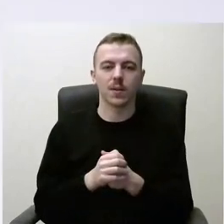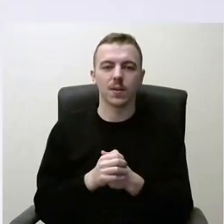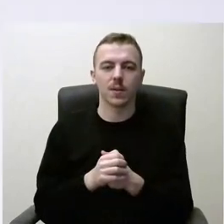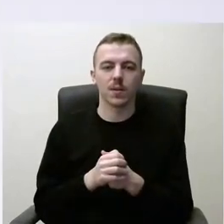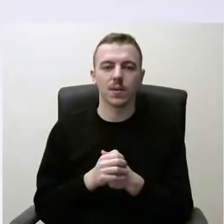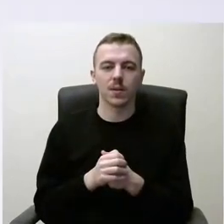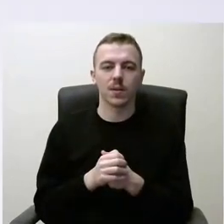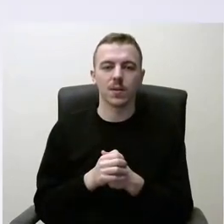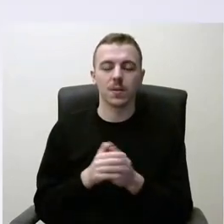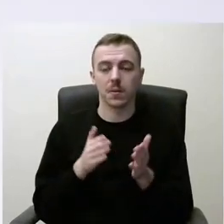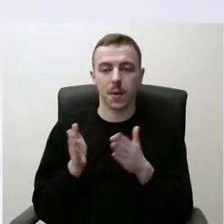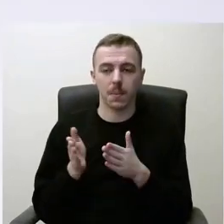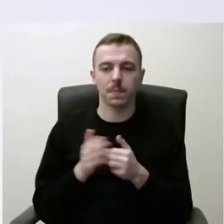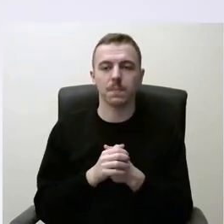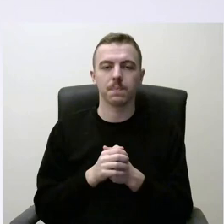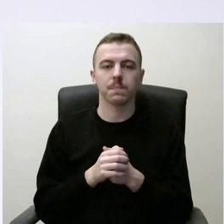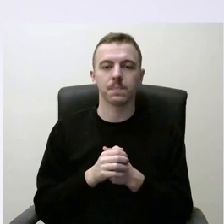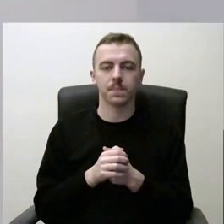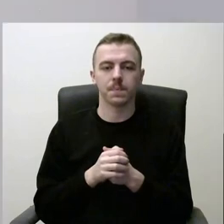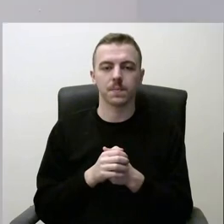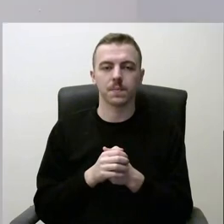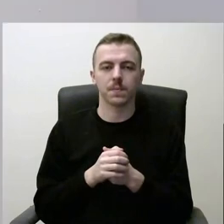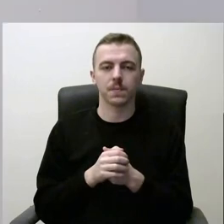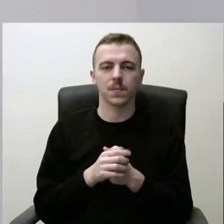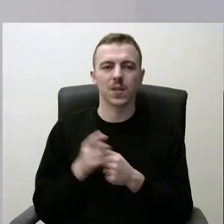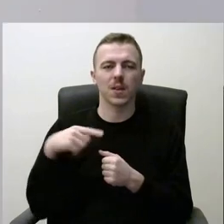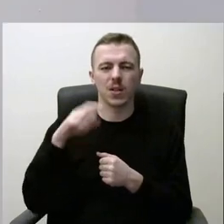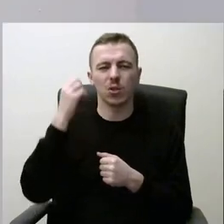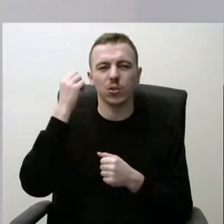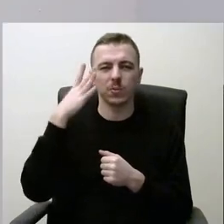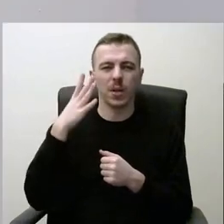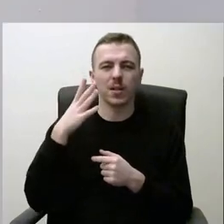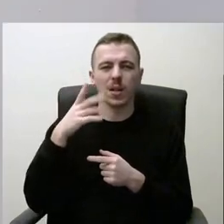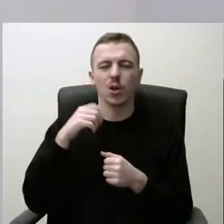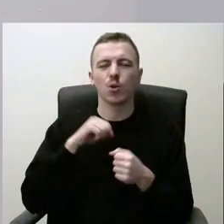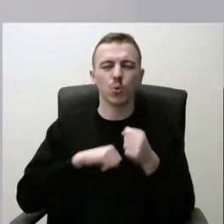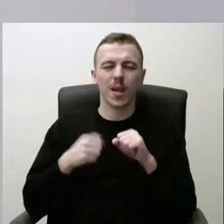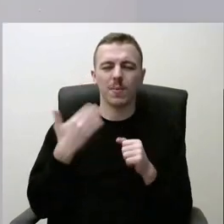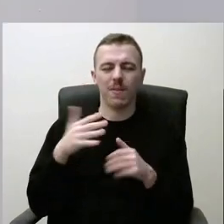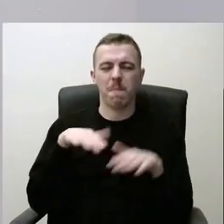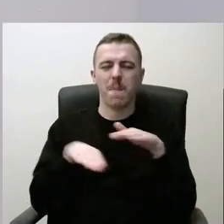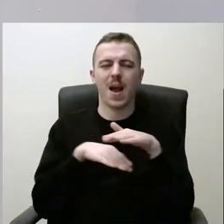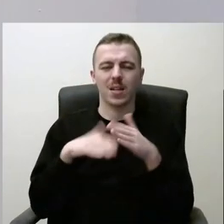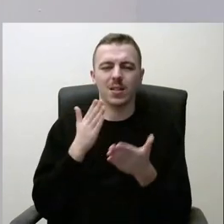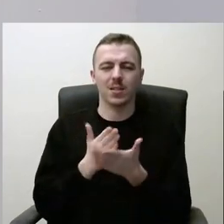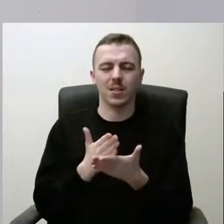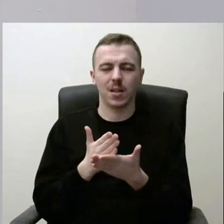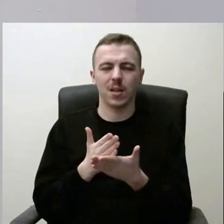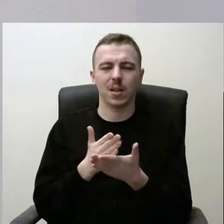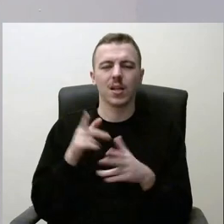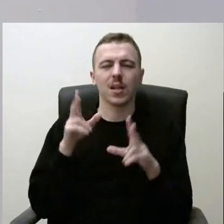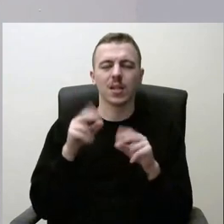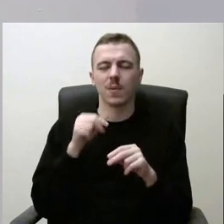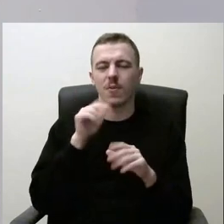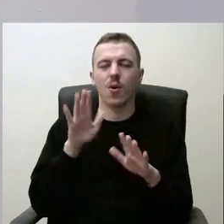Taip, taip, taip, turbūt suprantam, kad judėjimas yra pagrindas, iš tikrųjų, ne, vienas dalykas, tai iš tikrųjų tikrai ir pati imunės